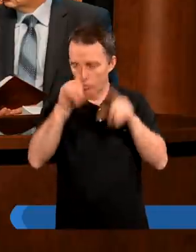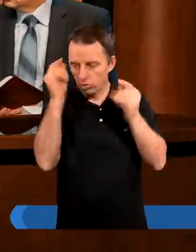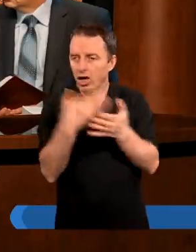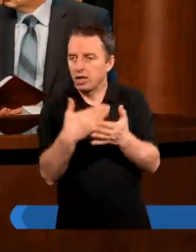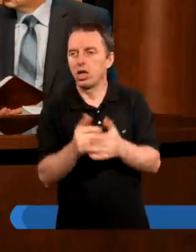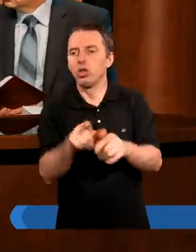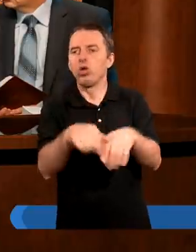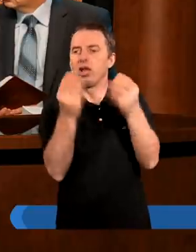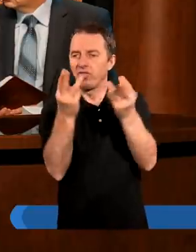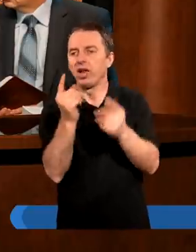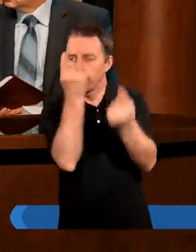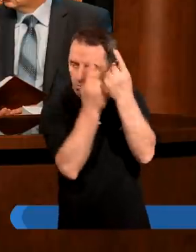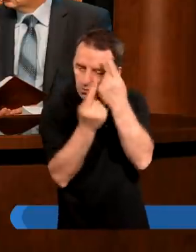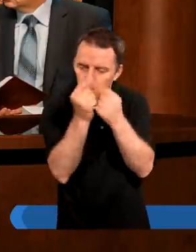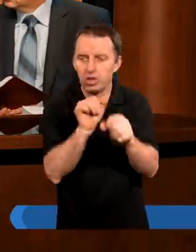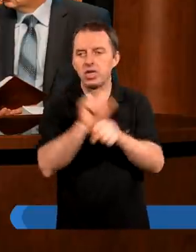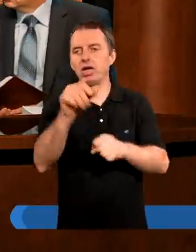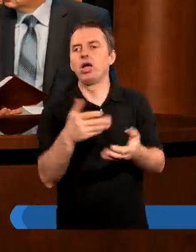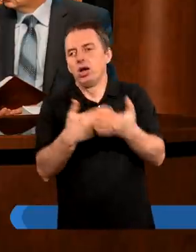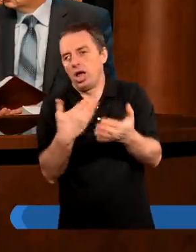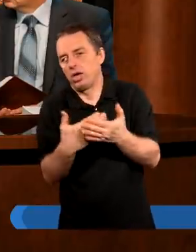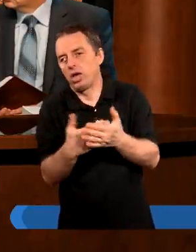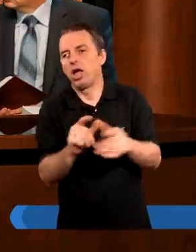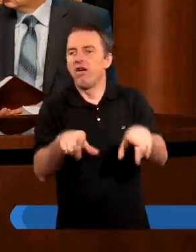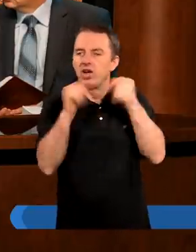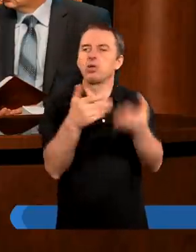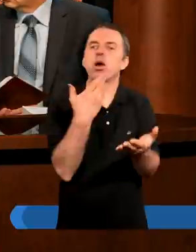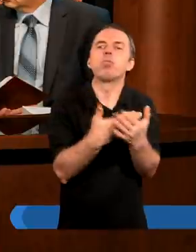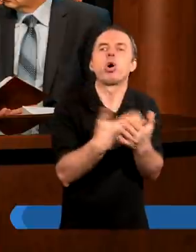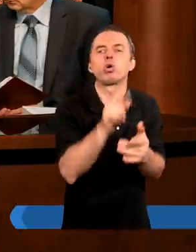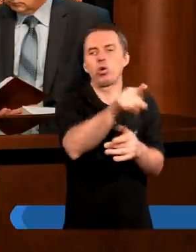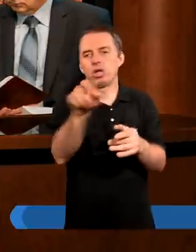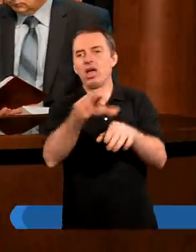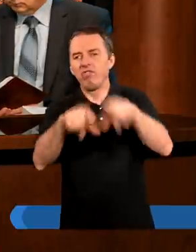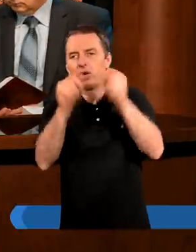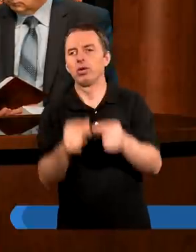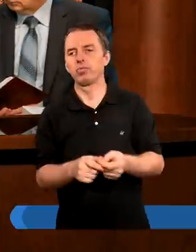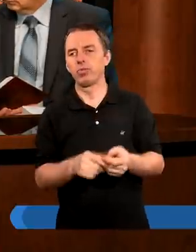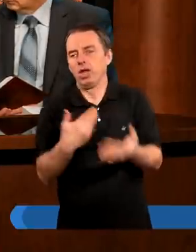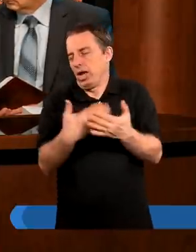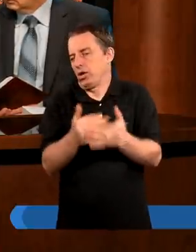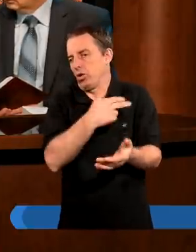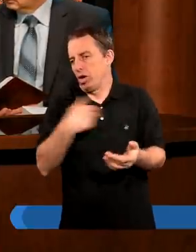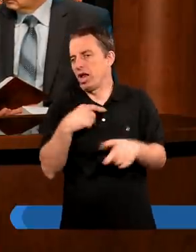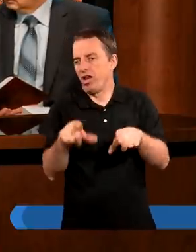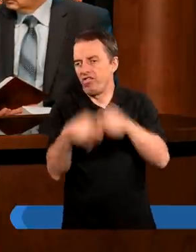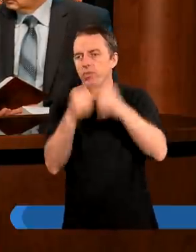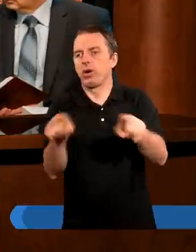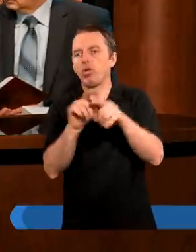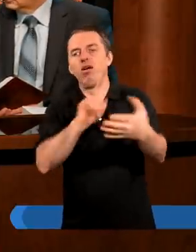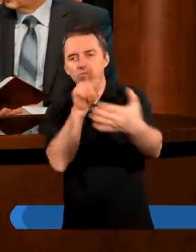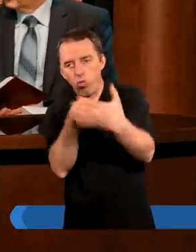To też dalsza myśl jest, dlaczego ich wybrał i po co ich wybrał. No i dlaczego nas wybrał też,